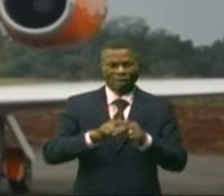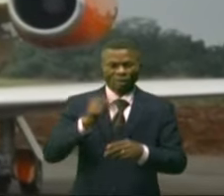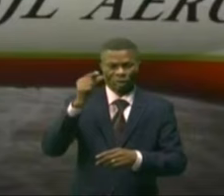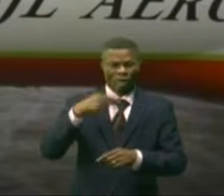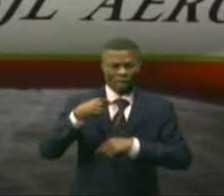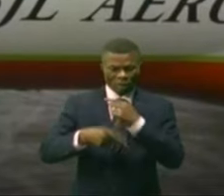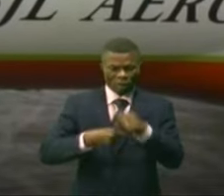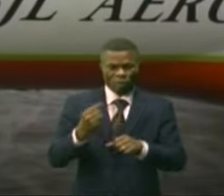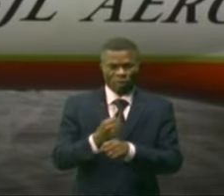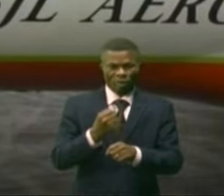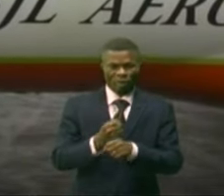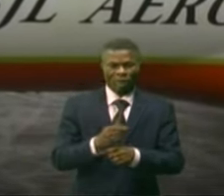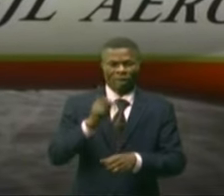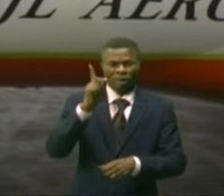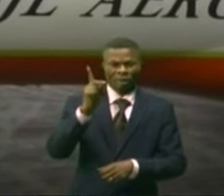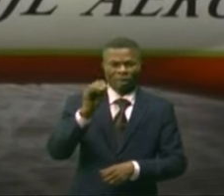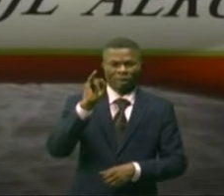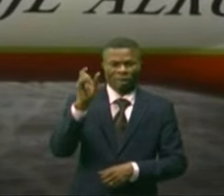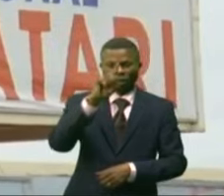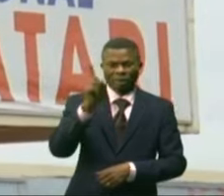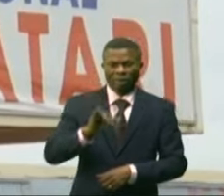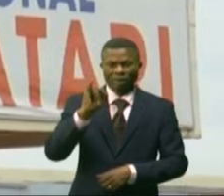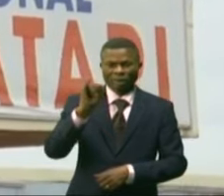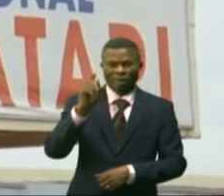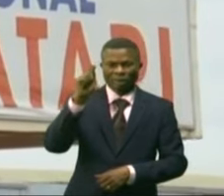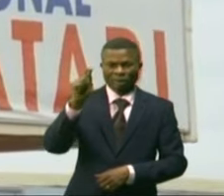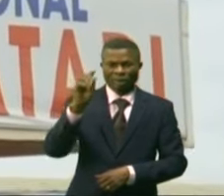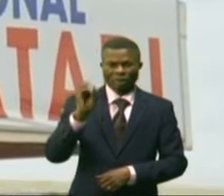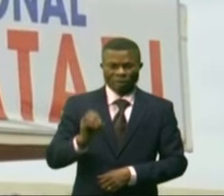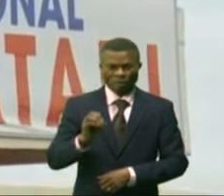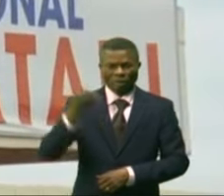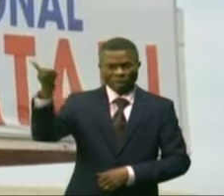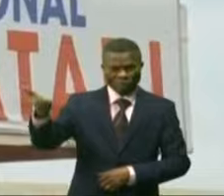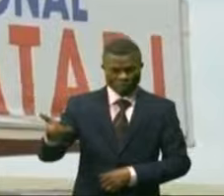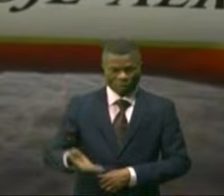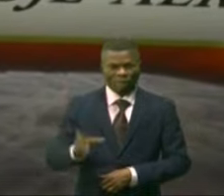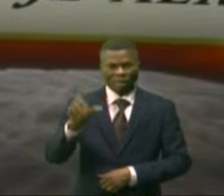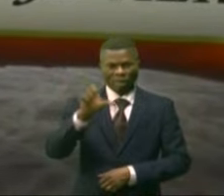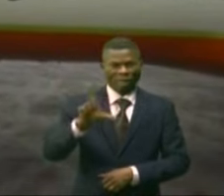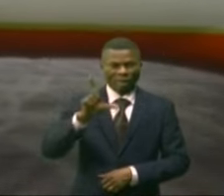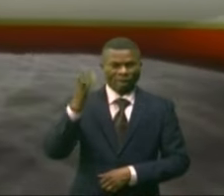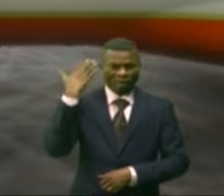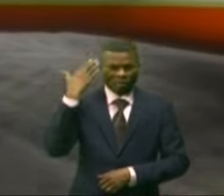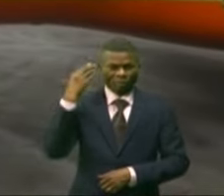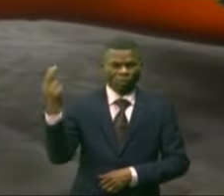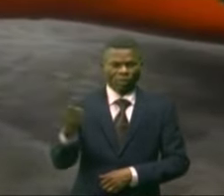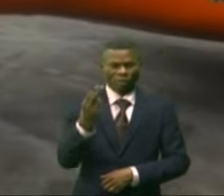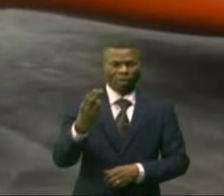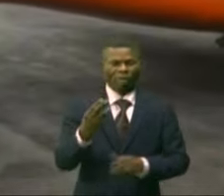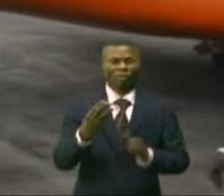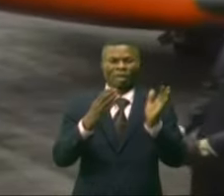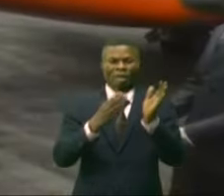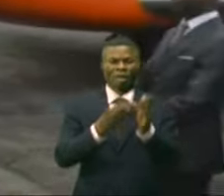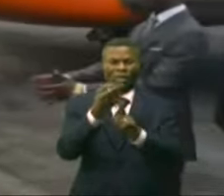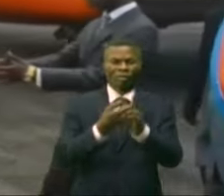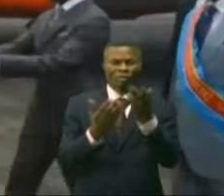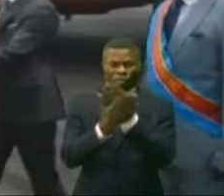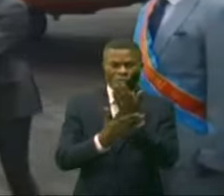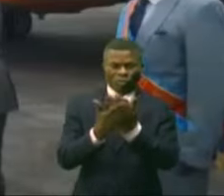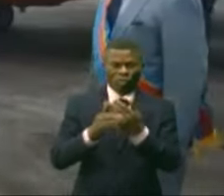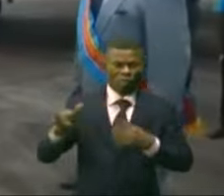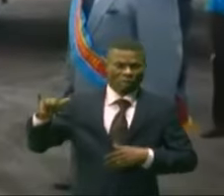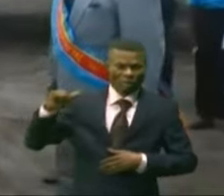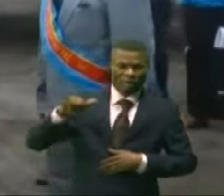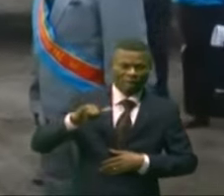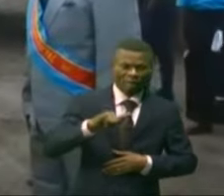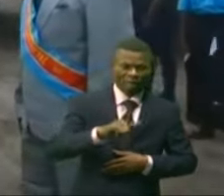de fonction. Kizito Pakabomba Kapingamouloumé est accueilli ce lundi 29 juillet 2024 au bas de la passerelle à Isseo